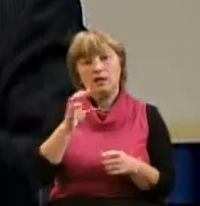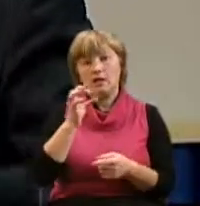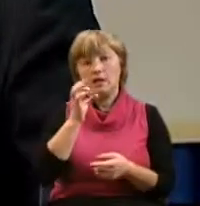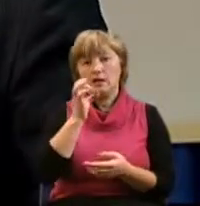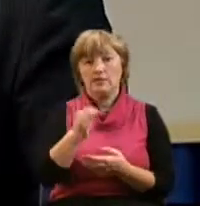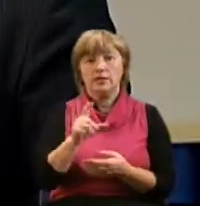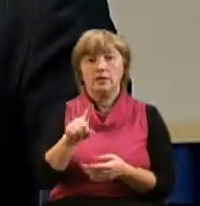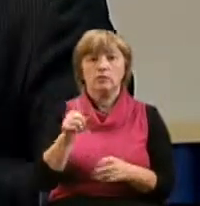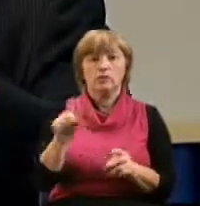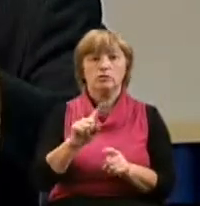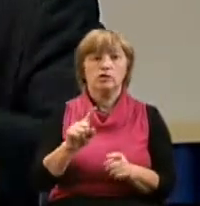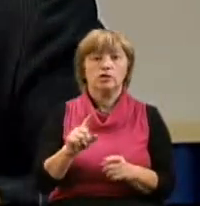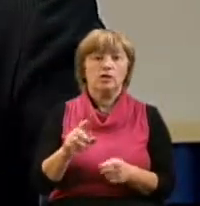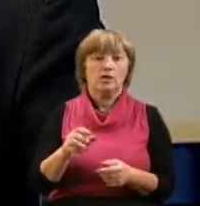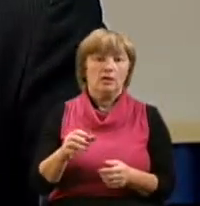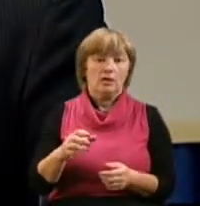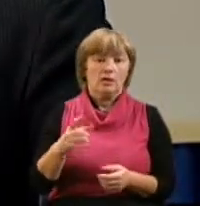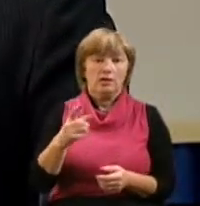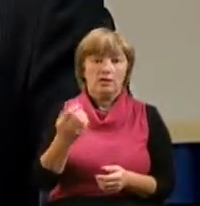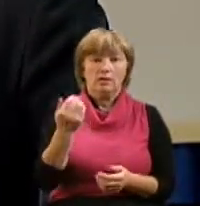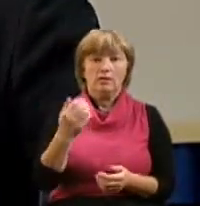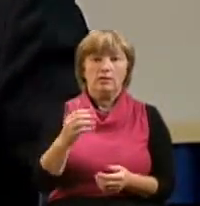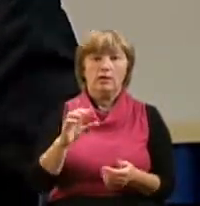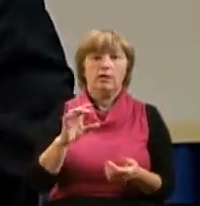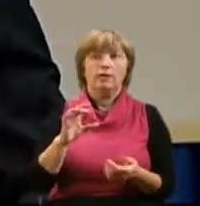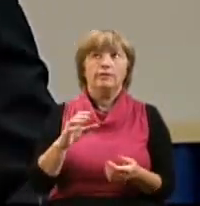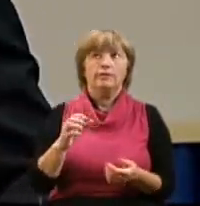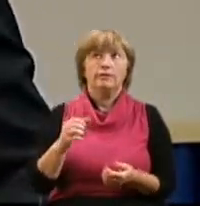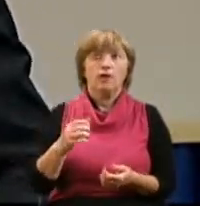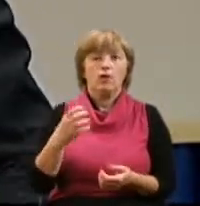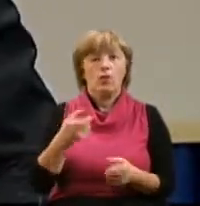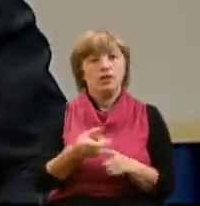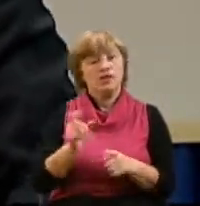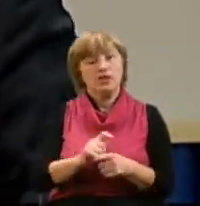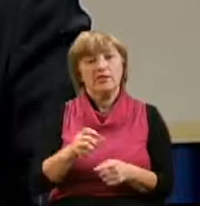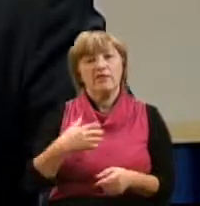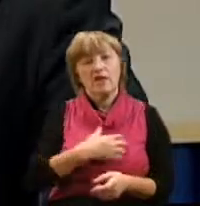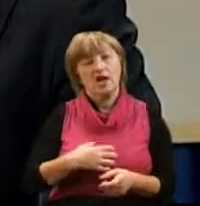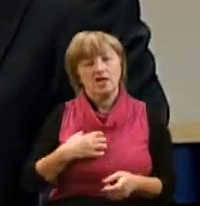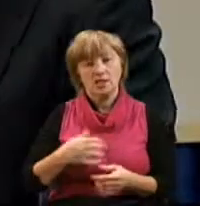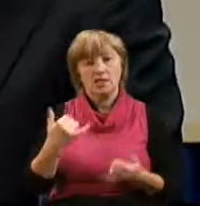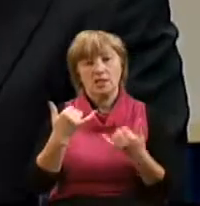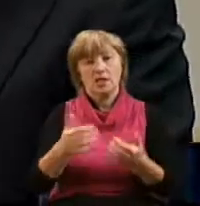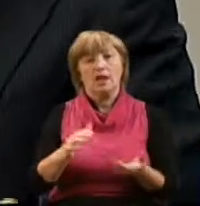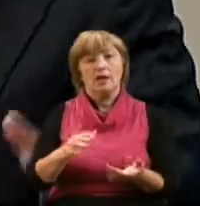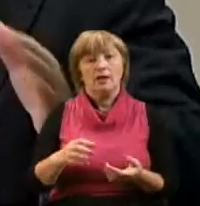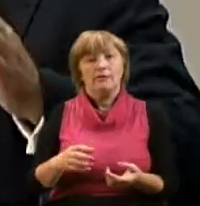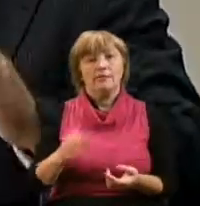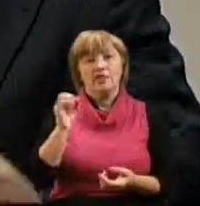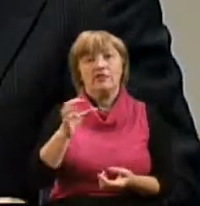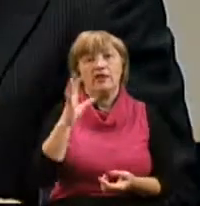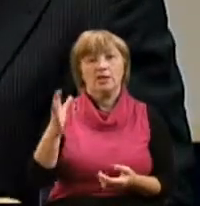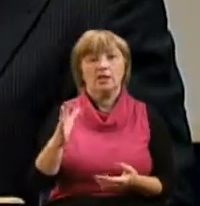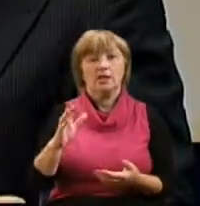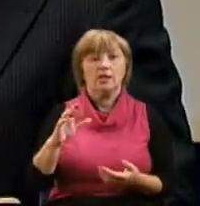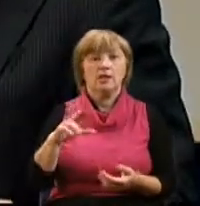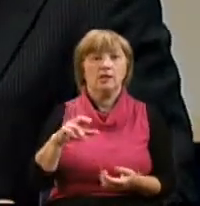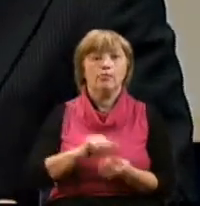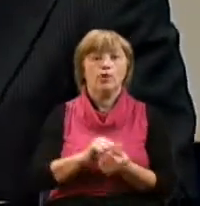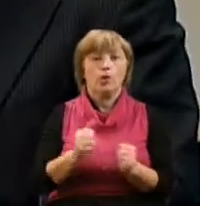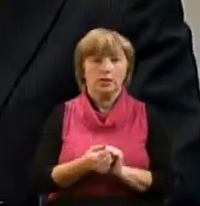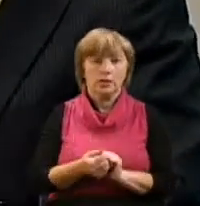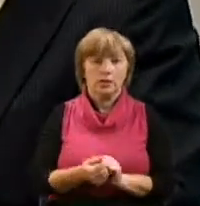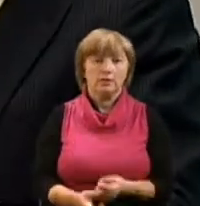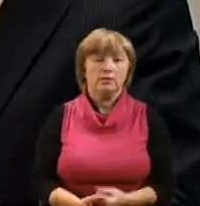в Новом Завете. Чаще всего мы слышим имя Иисуса в Новом Завете, это понятно, Он Господь. Но дальше следующее имя,